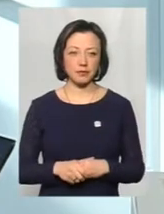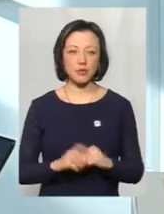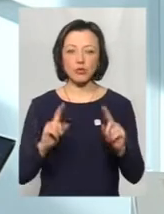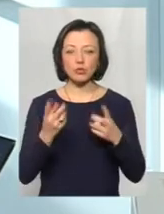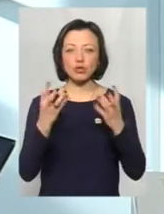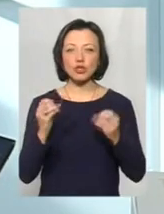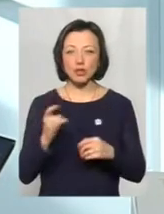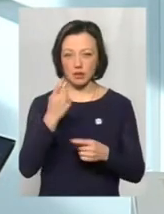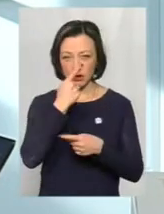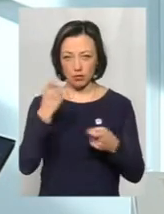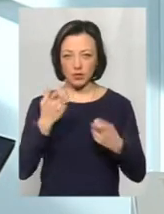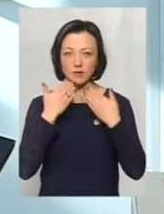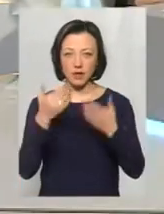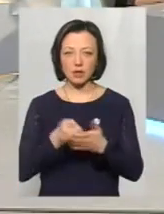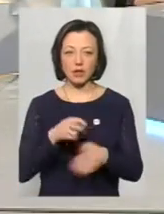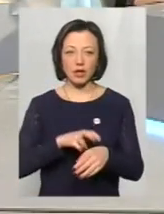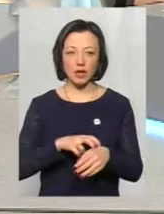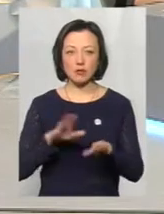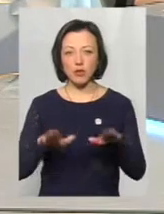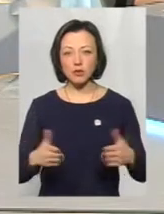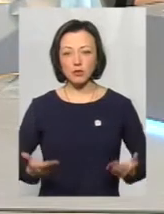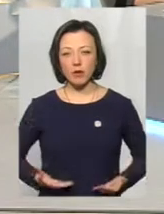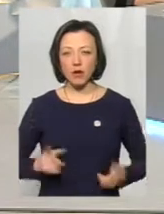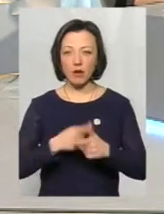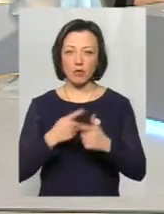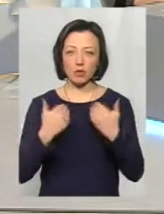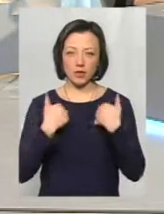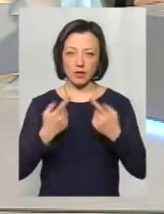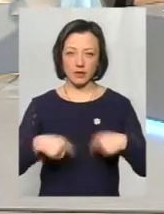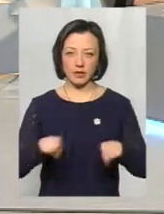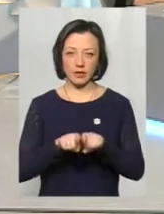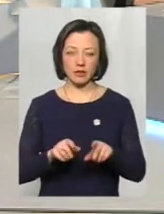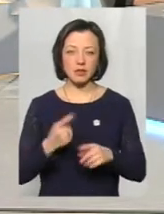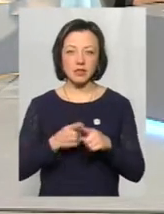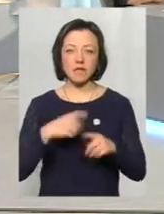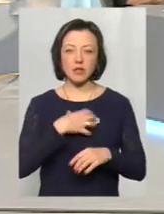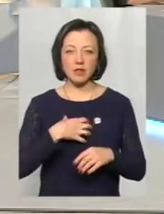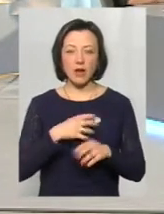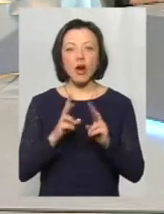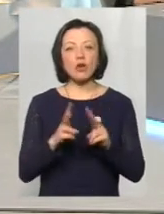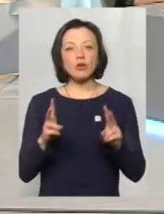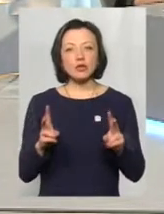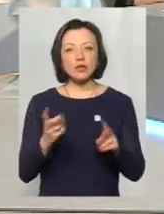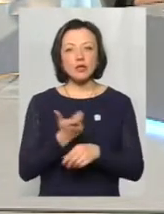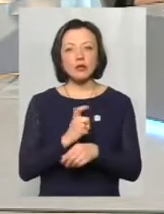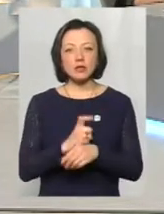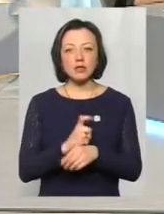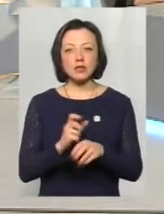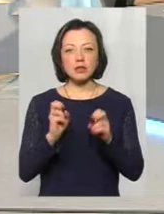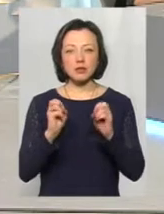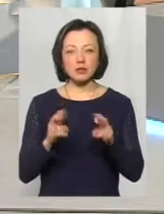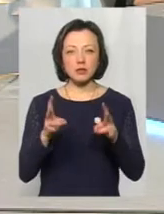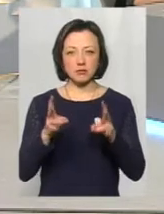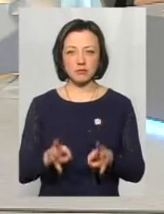ще раз наголошую, звертатись до лікаря, чи по місцю проживання, чи до нас у відділенні. Це важливо. А хто в цей час найбільший в зоні ризику?